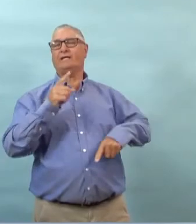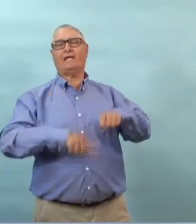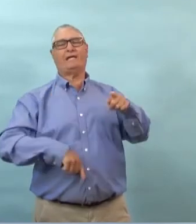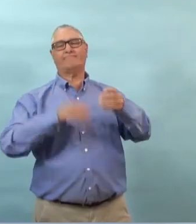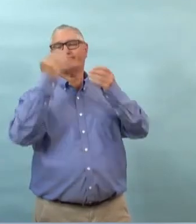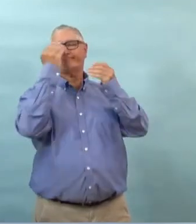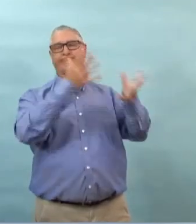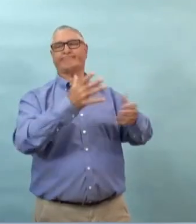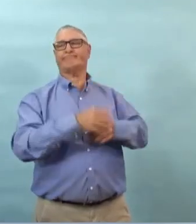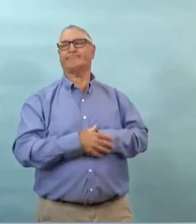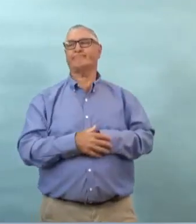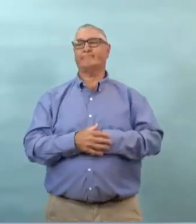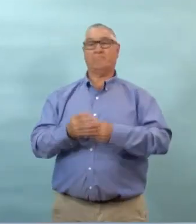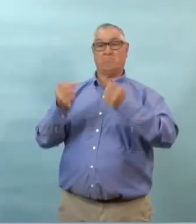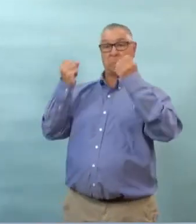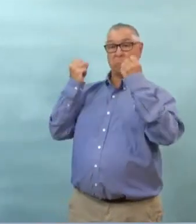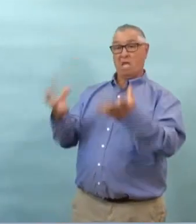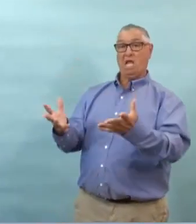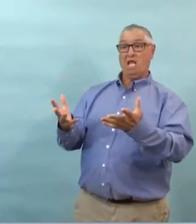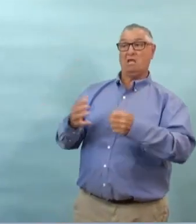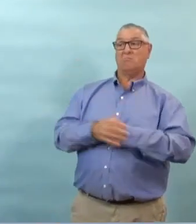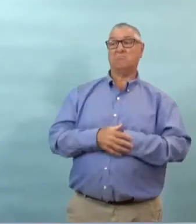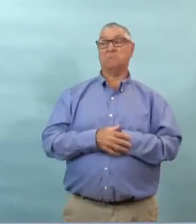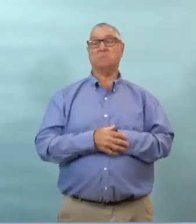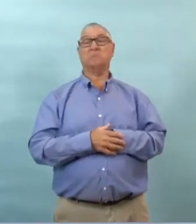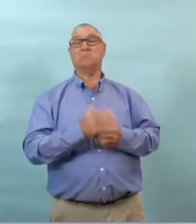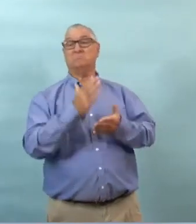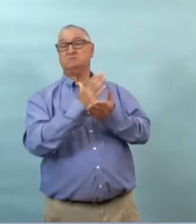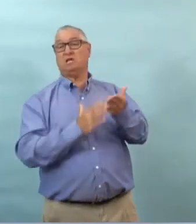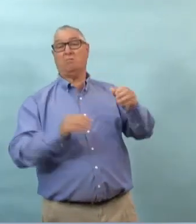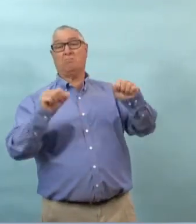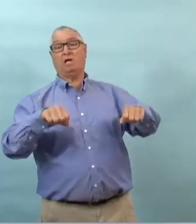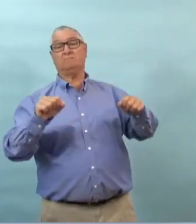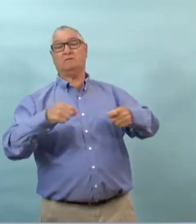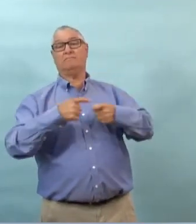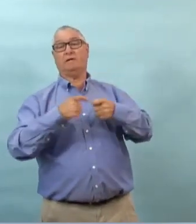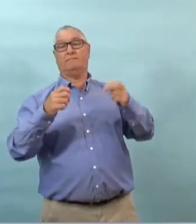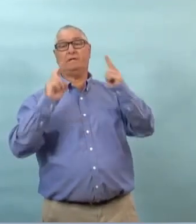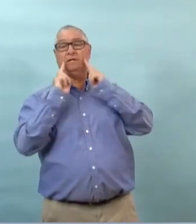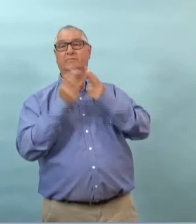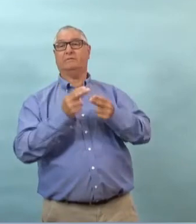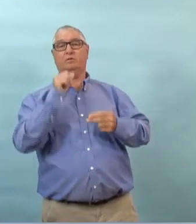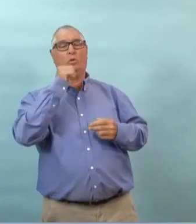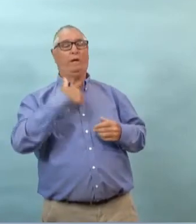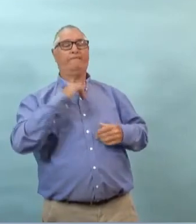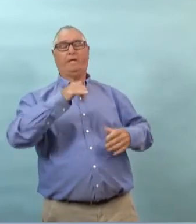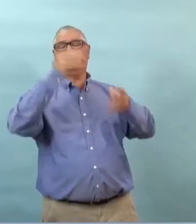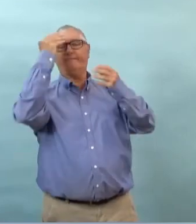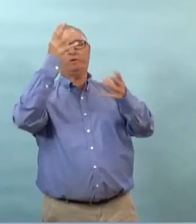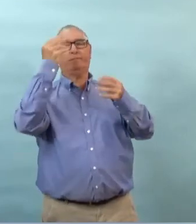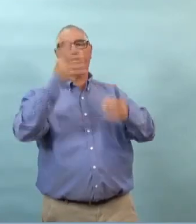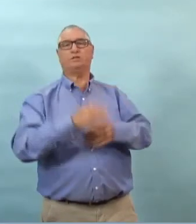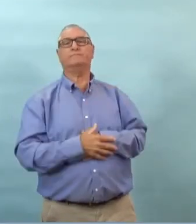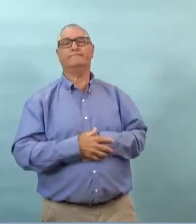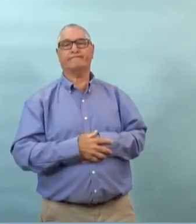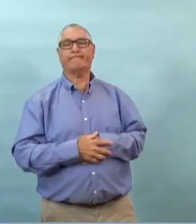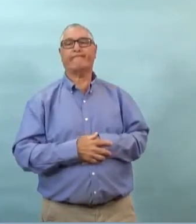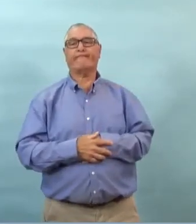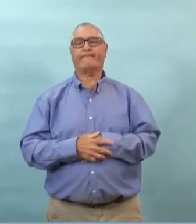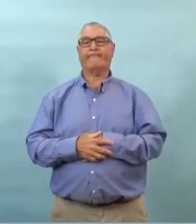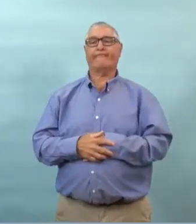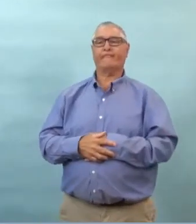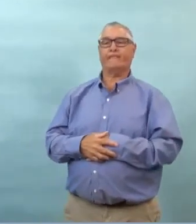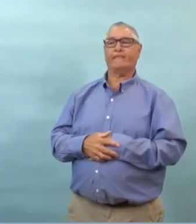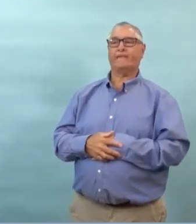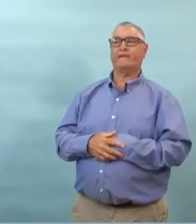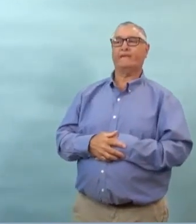utériennes non je ne peux pas est ce que c'est beaucoup certains de ces cas pourrait venir des colonies utériennes